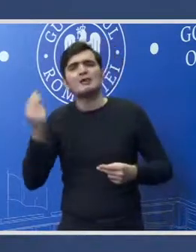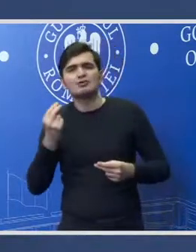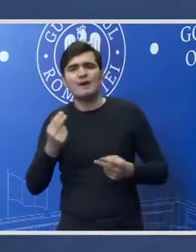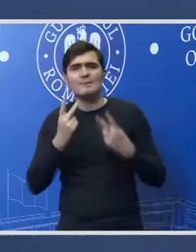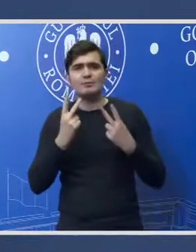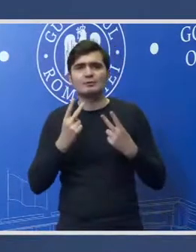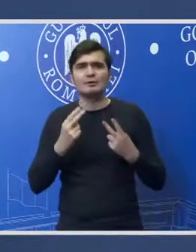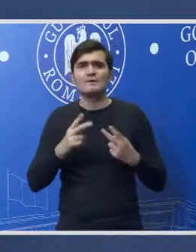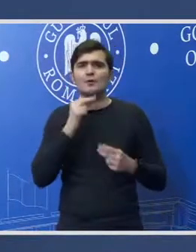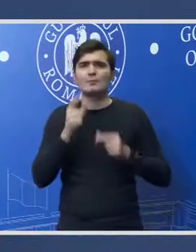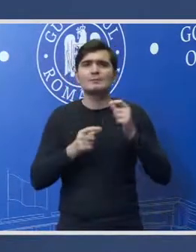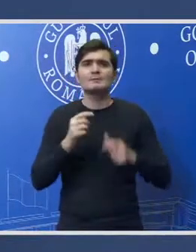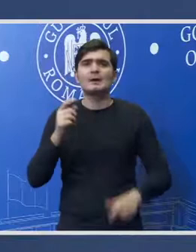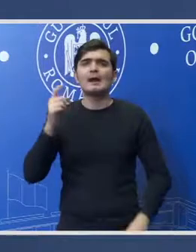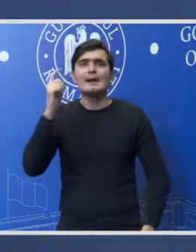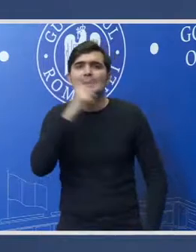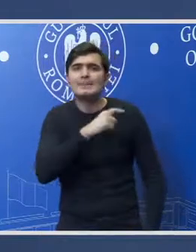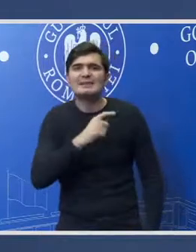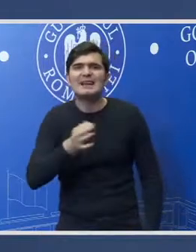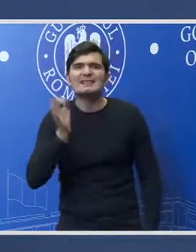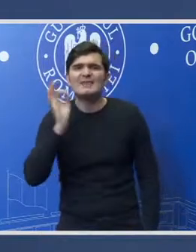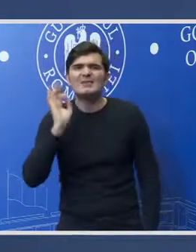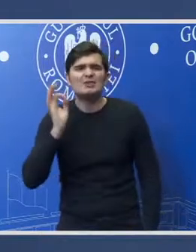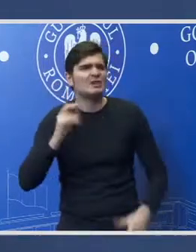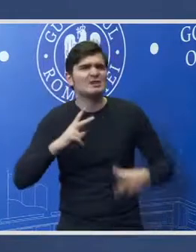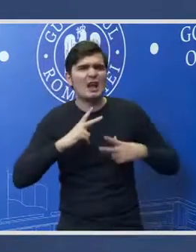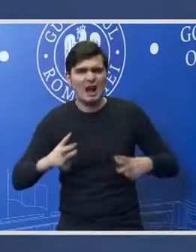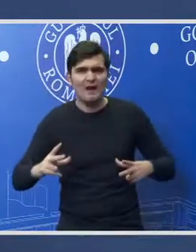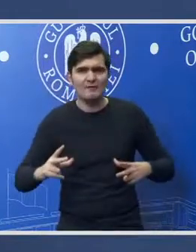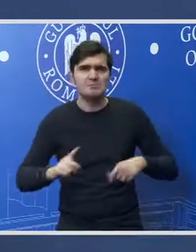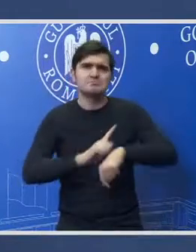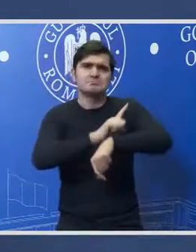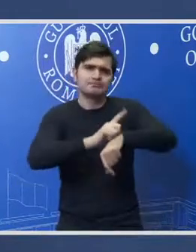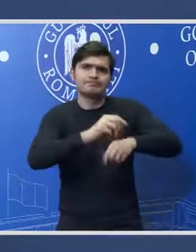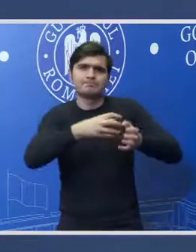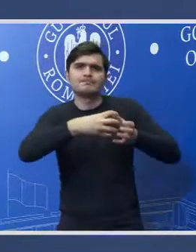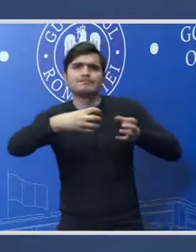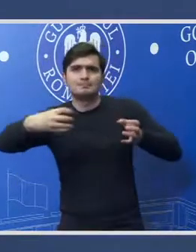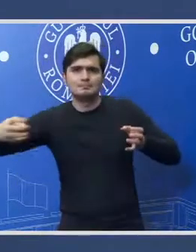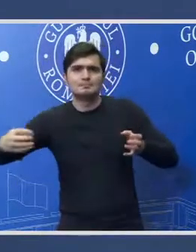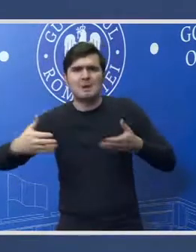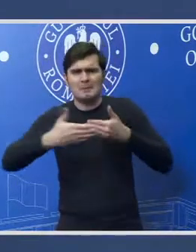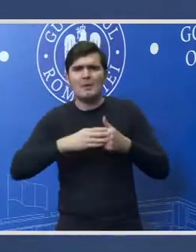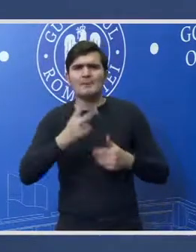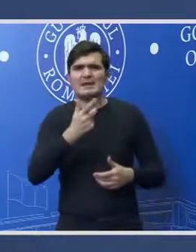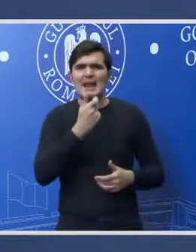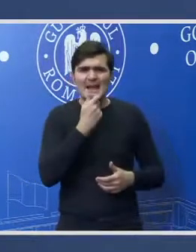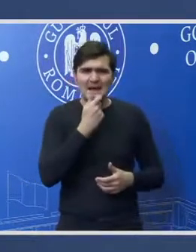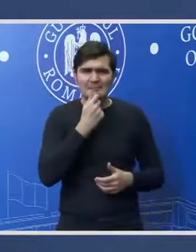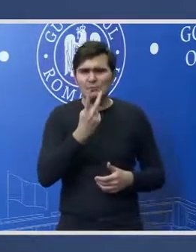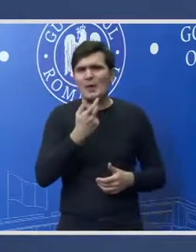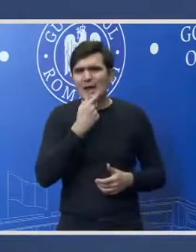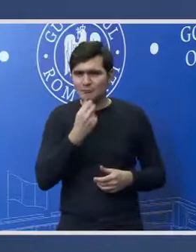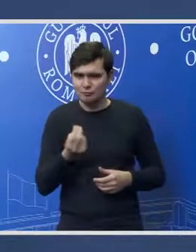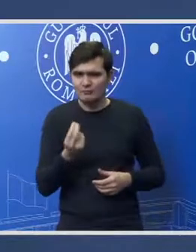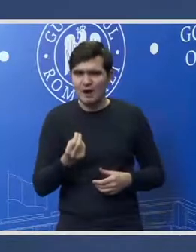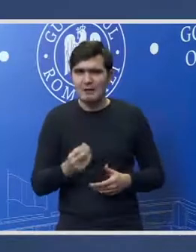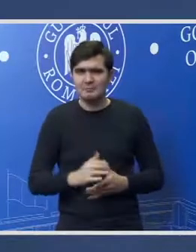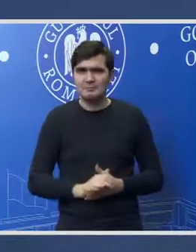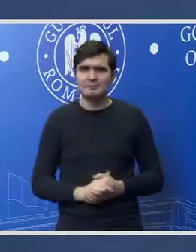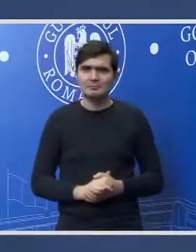se adaugă o ineficiență crasă în timp de aproape 3 ani de zile 2 ani și ceva